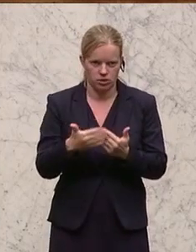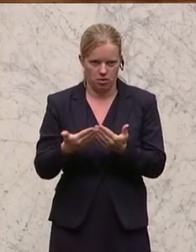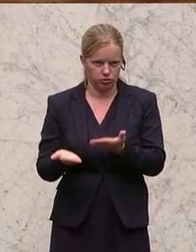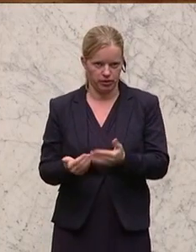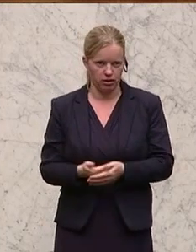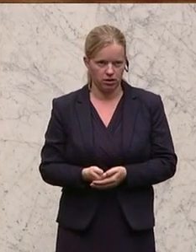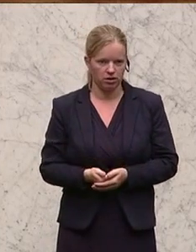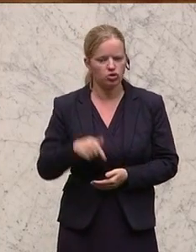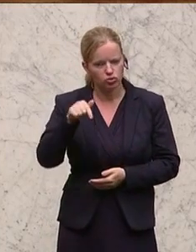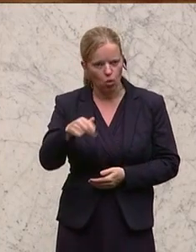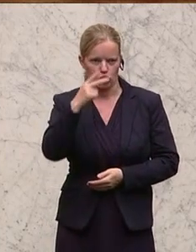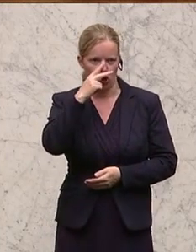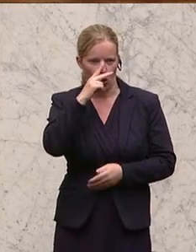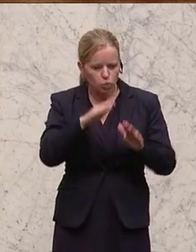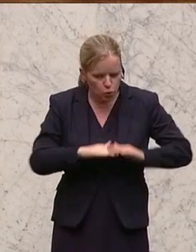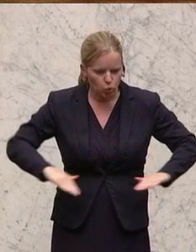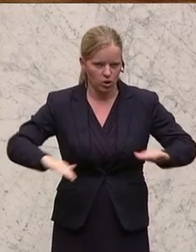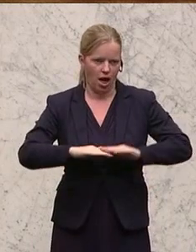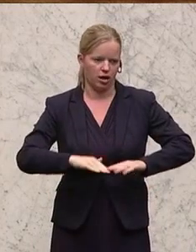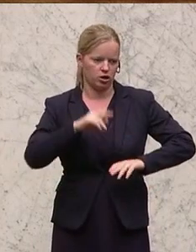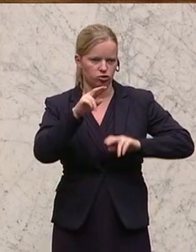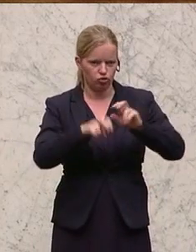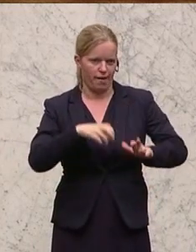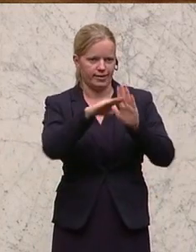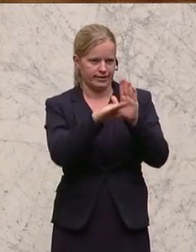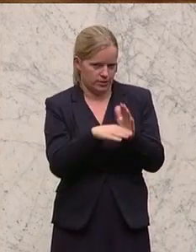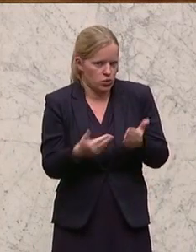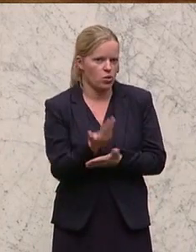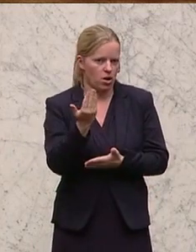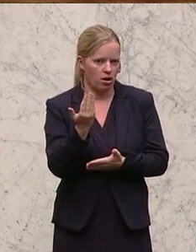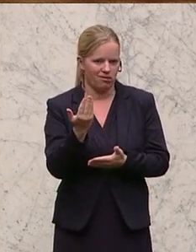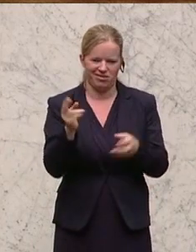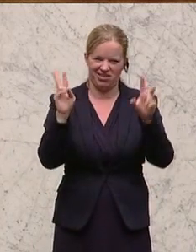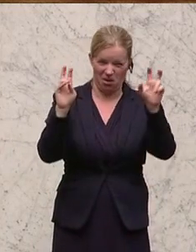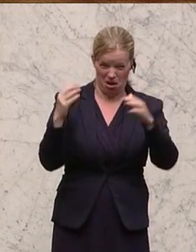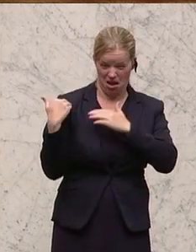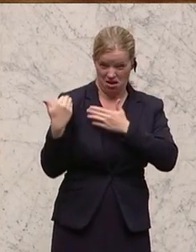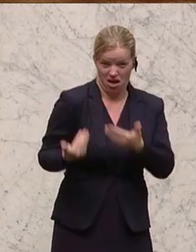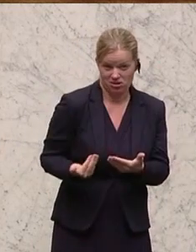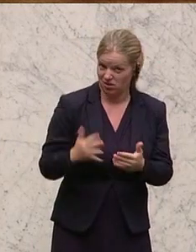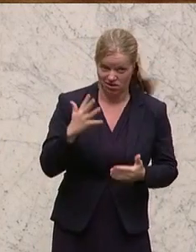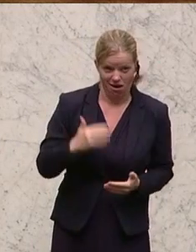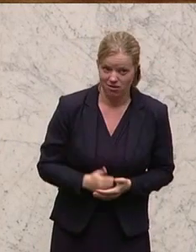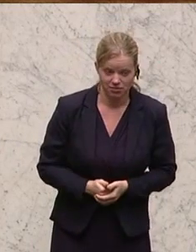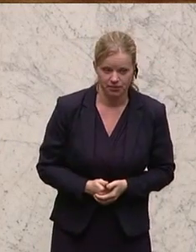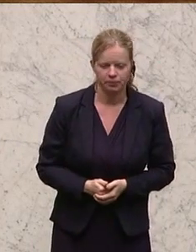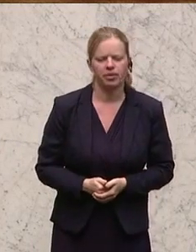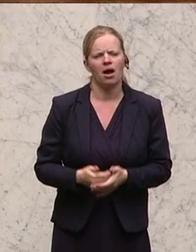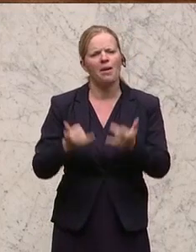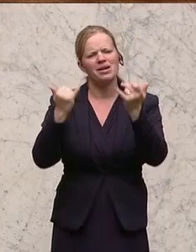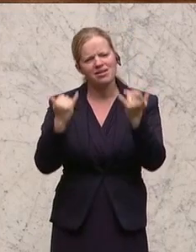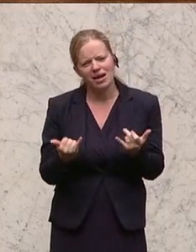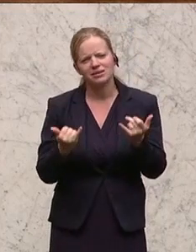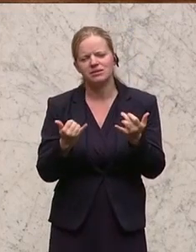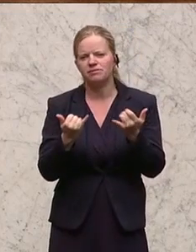ist einmal der Ansatz. Das heißt also, soviel von zu hin einmal nicht belasten. Und jetzt kommen wir aber dazu, wie wird das jetzt